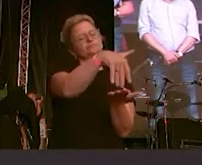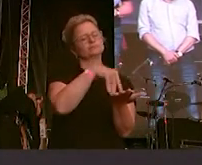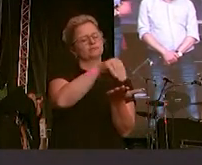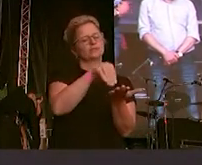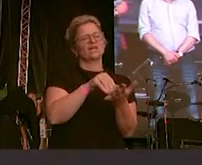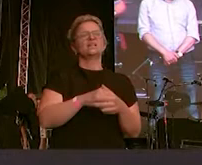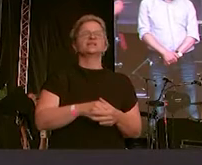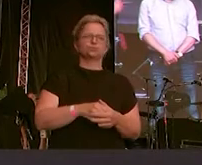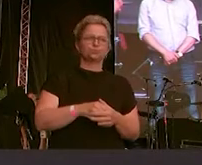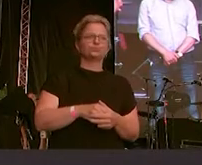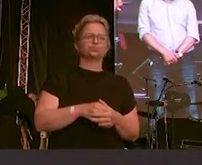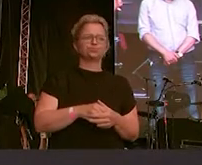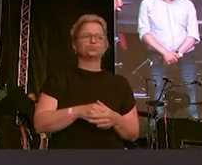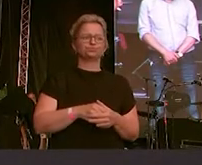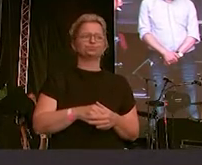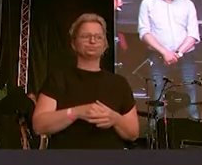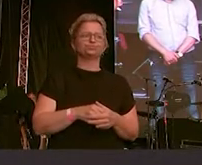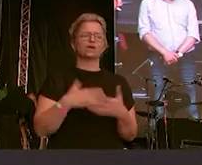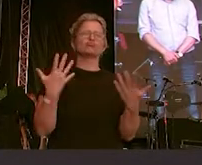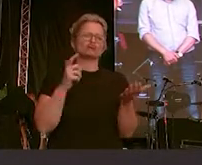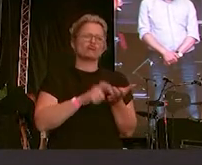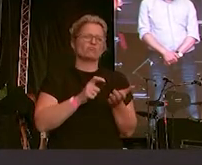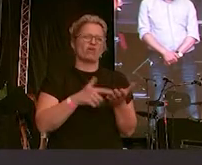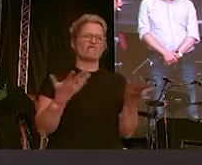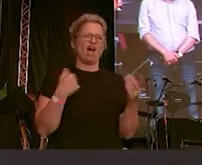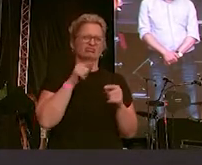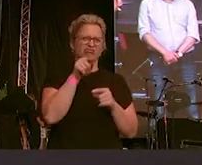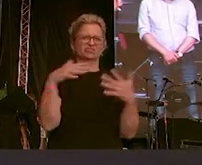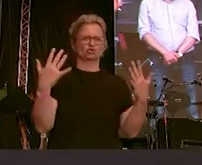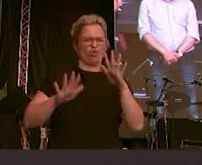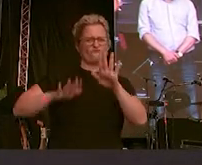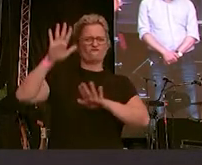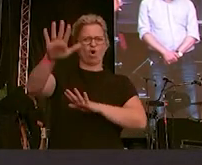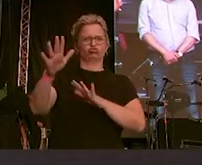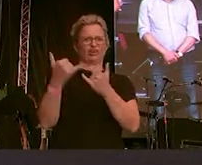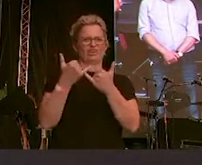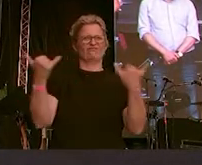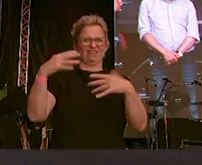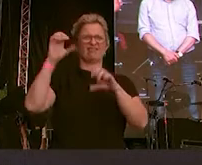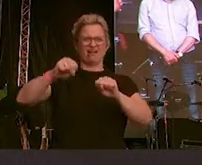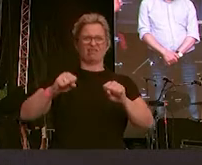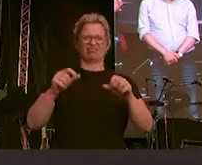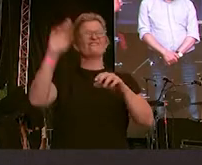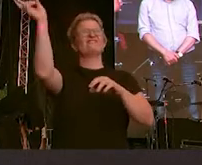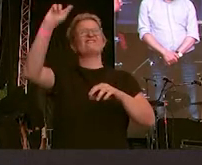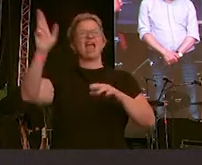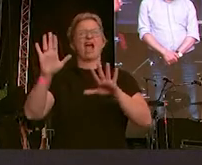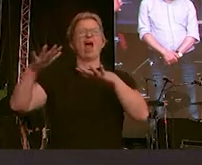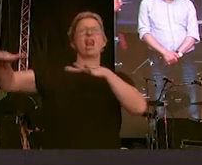es kommt darauf an, inwieweit die Kräfte des Fortschritts die Oberhand behalten in unserem Land.